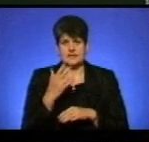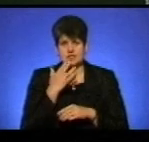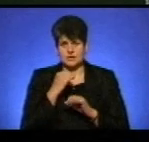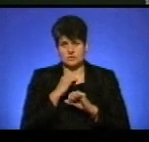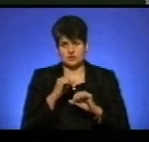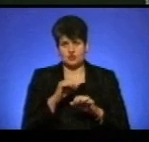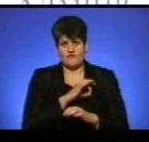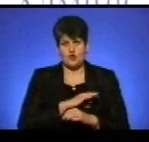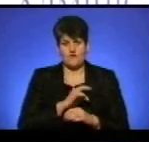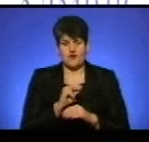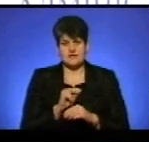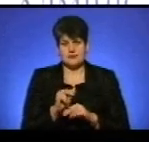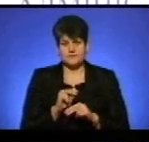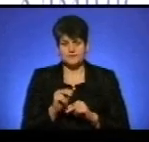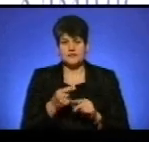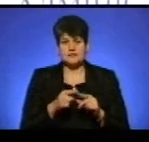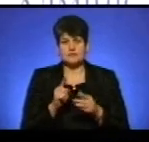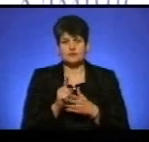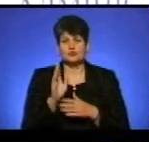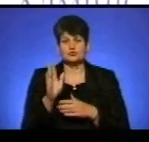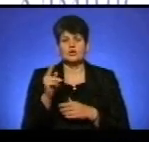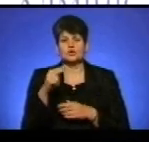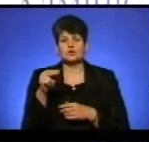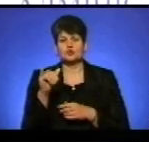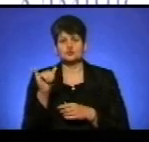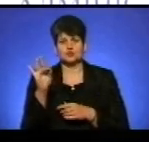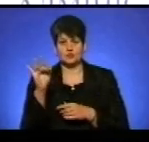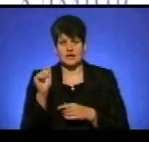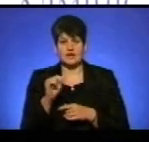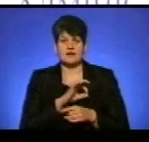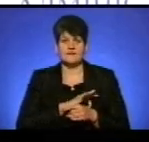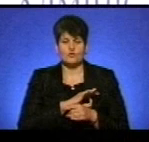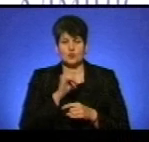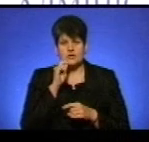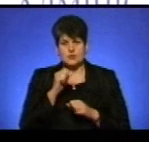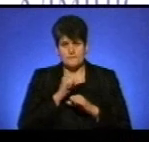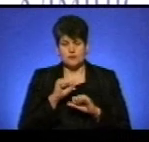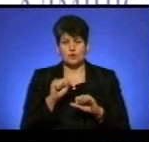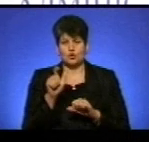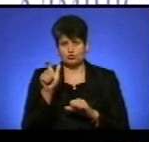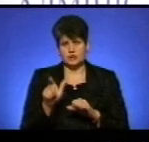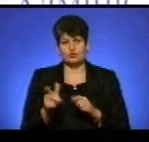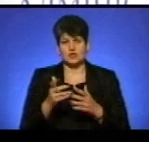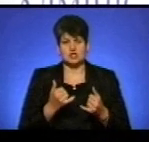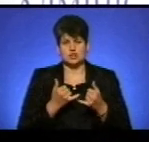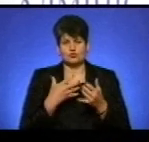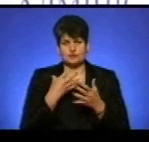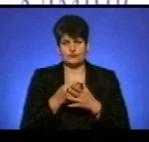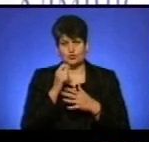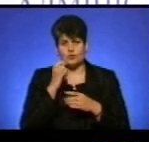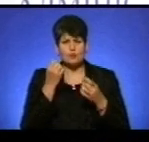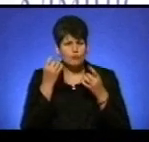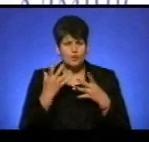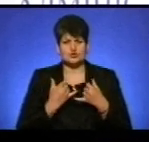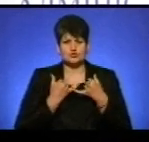виховання. Це має бути джура, яка виховує українського патріота і людину, яка шанує свою країну. Просто шанує